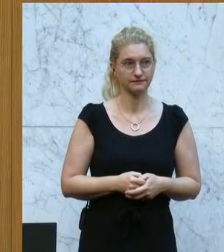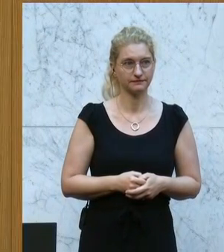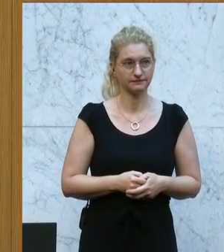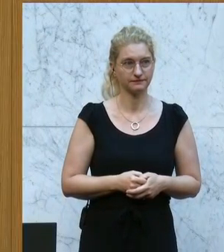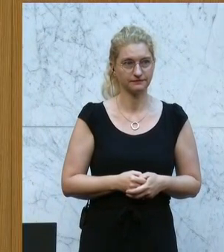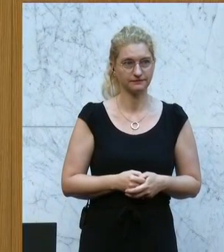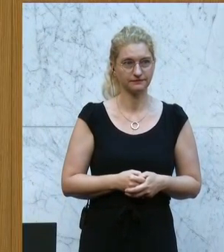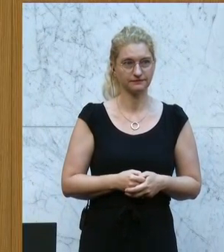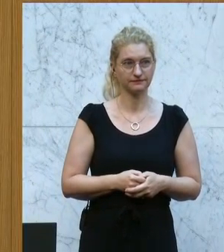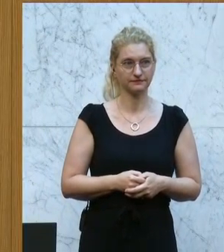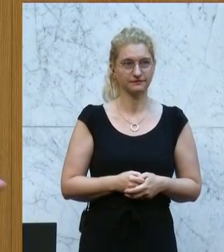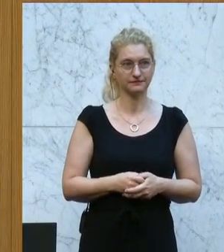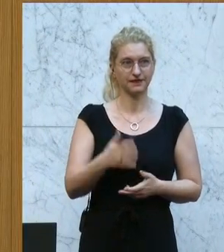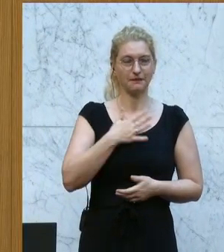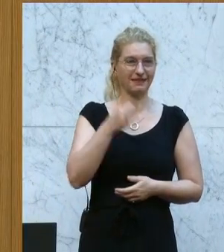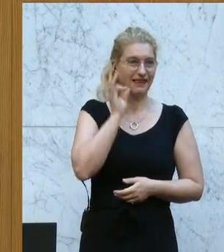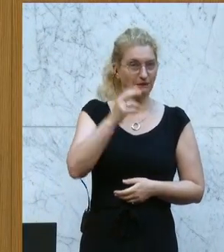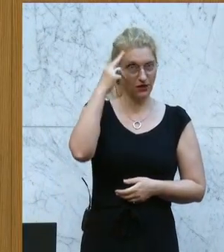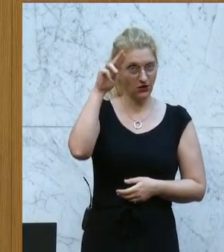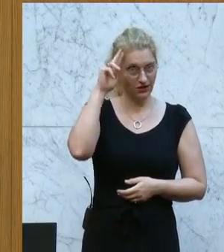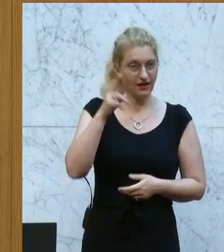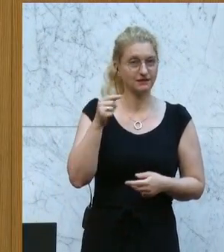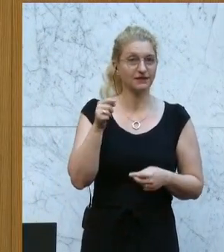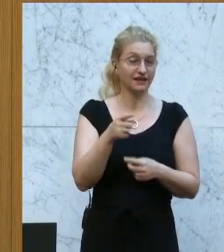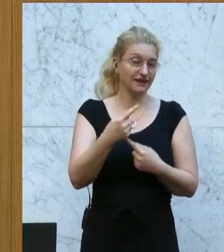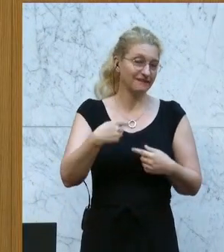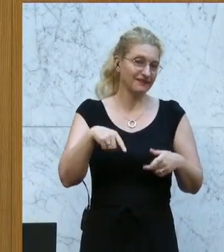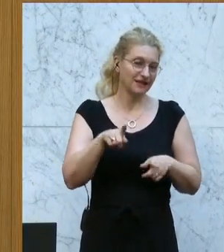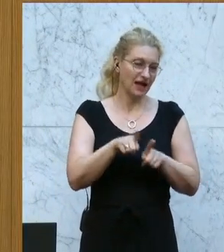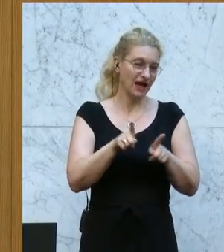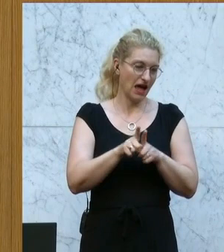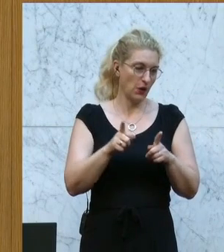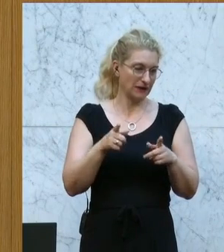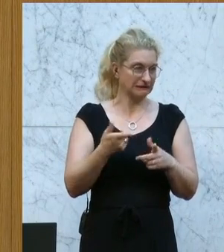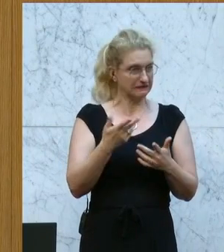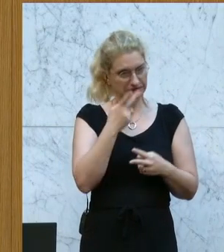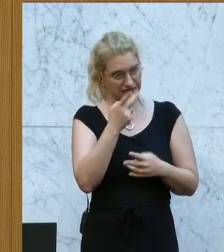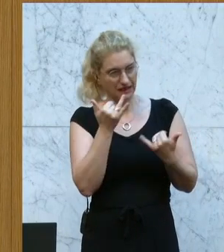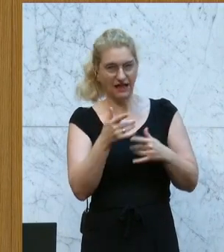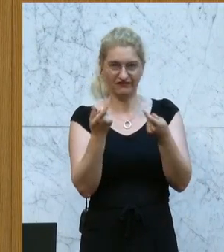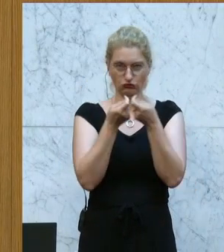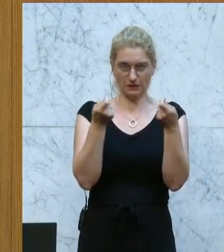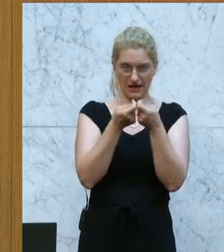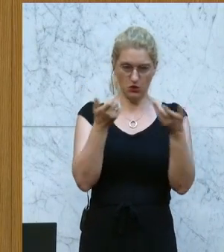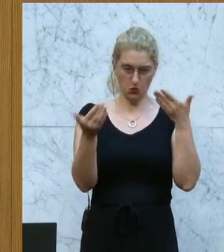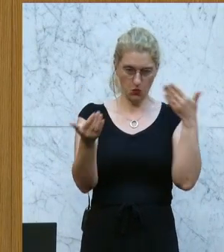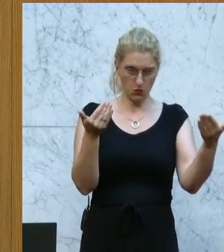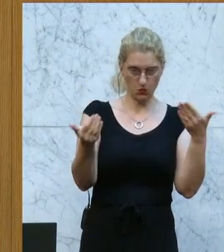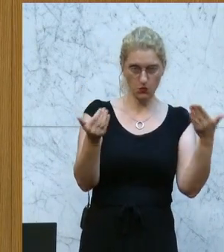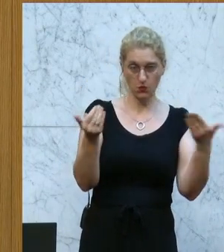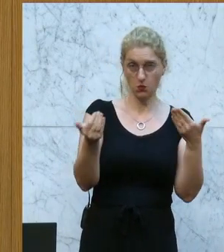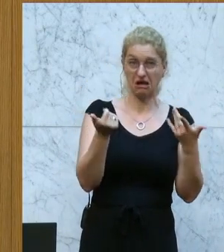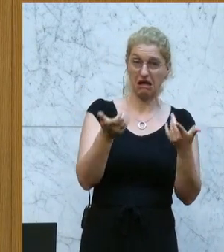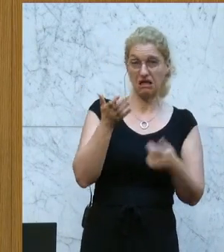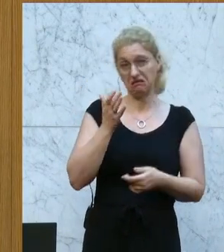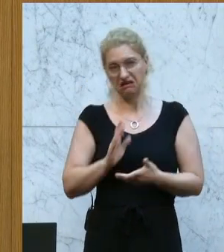Und, meine Damen und Herren, es ist eine, wir erleben ja ein bisschen ein Spannungsfeld. Es ist, auf der einen Seite wird